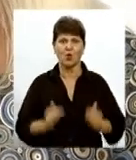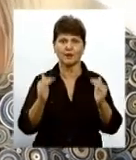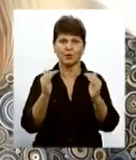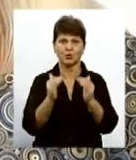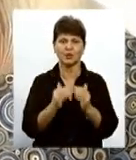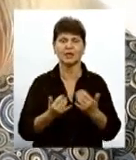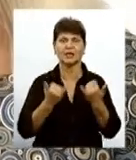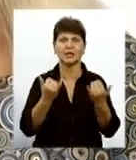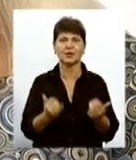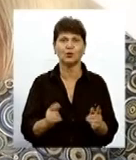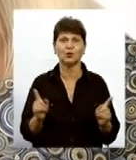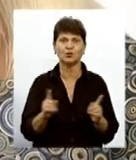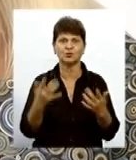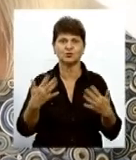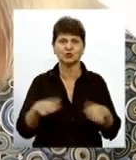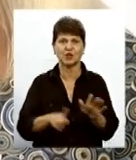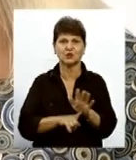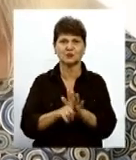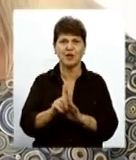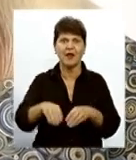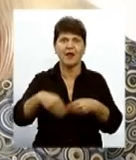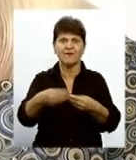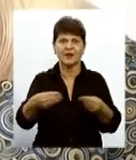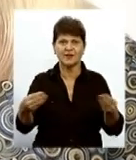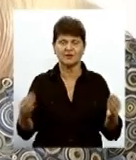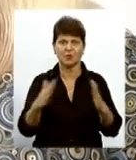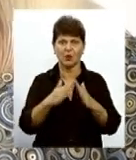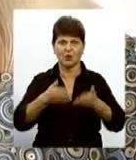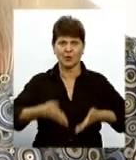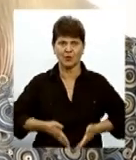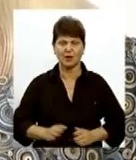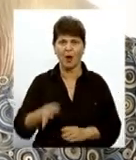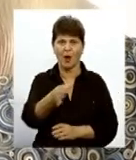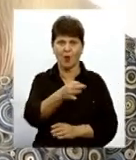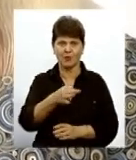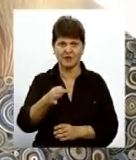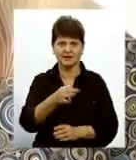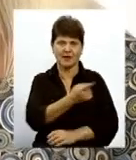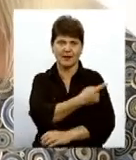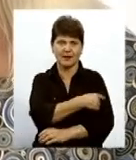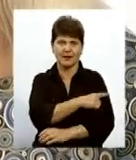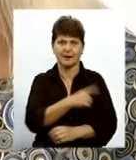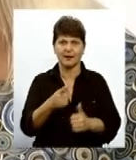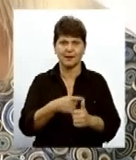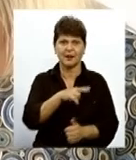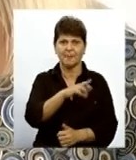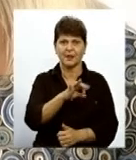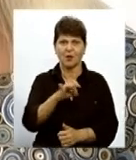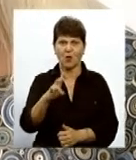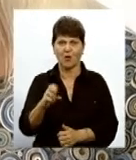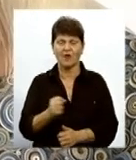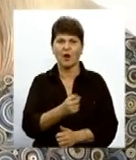Для того, щоб вже розпочати видачу в пологових будинках Це обласна лікарня імені Пирогова